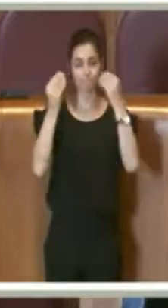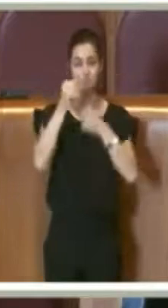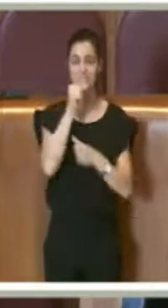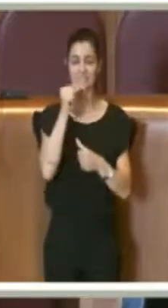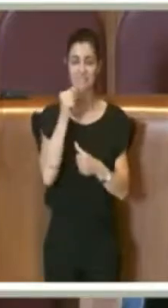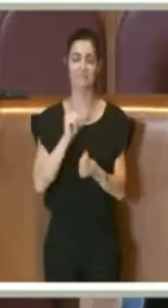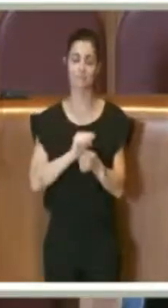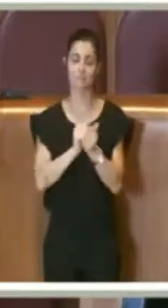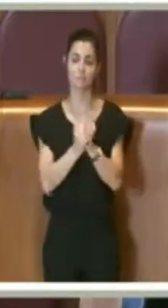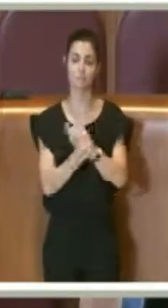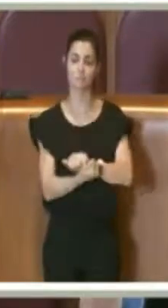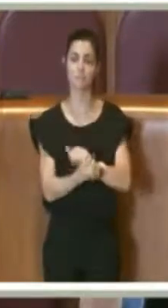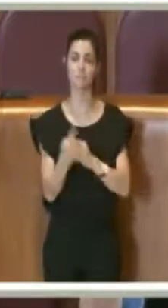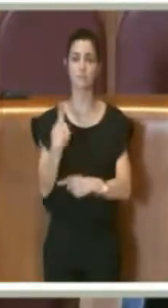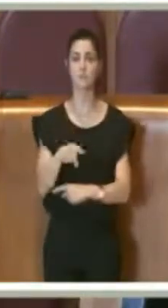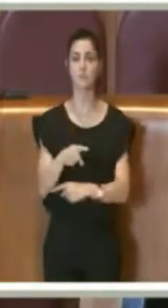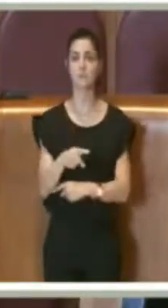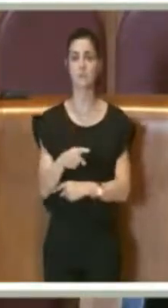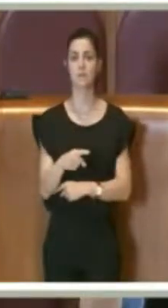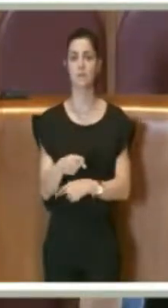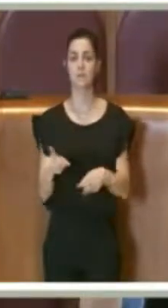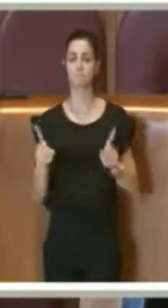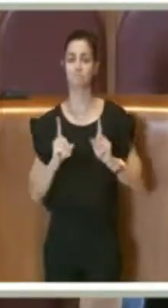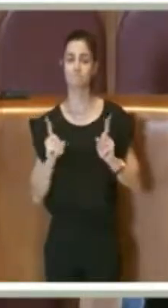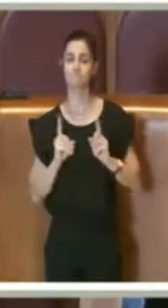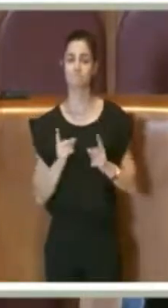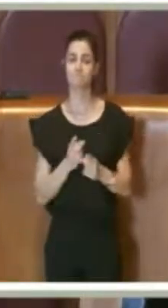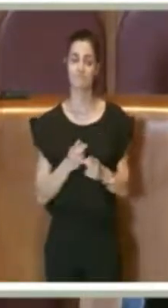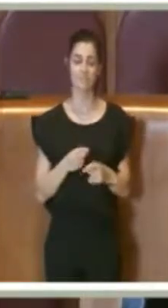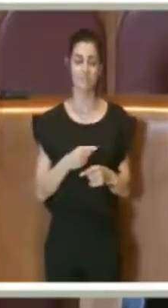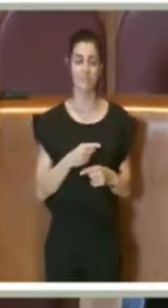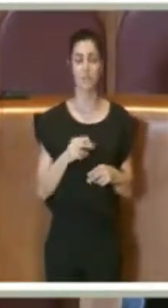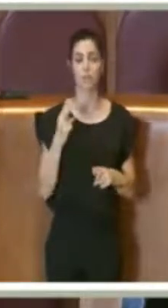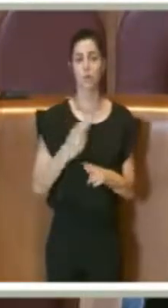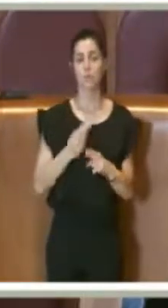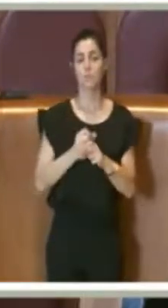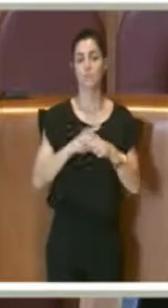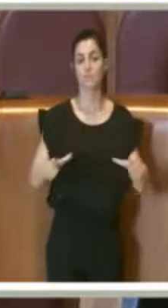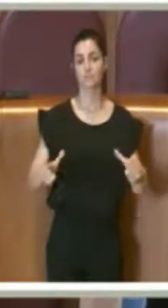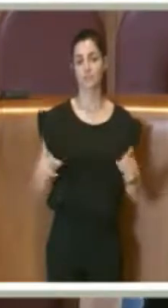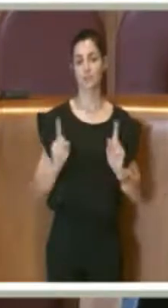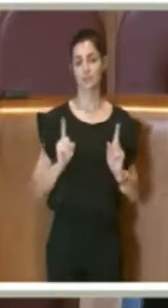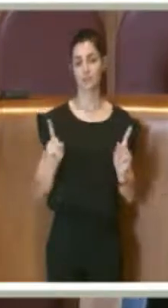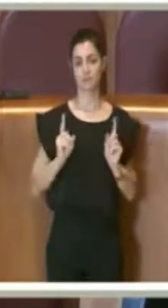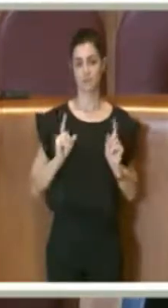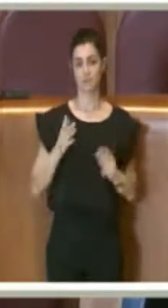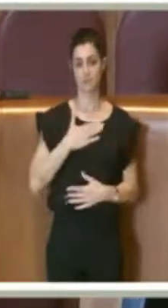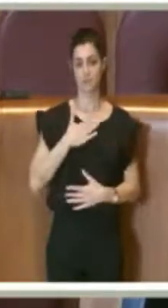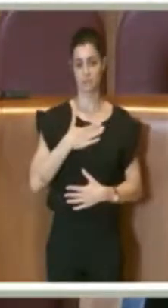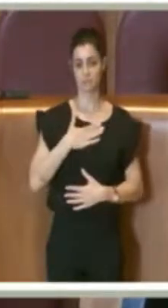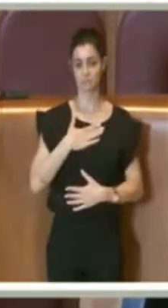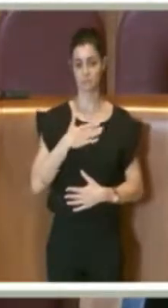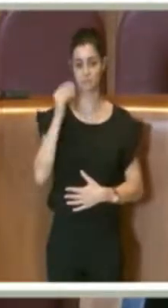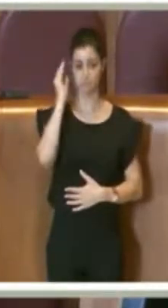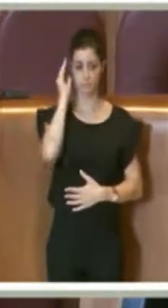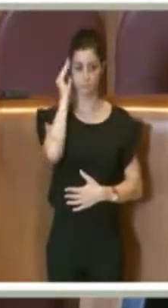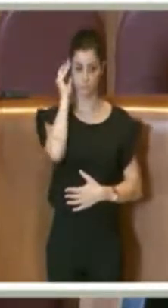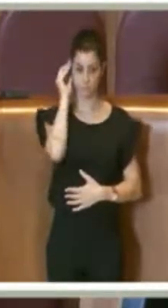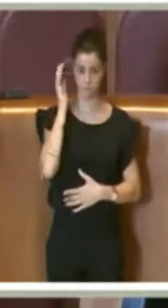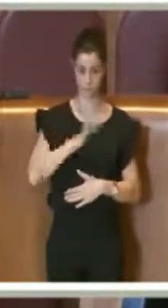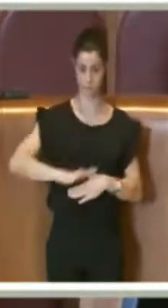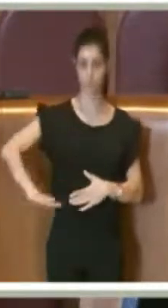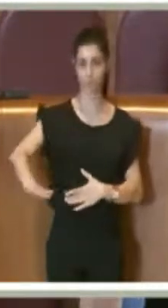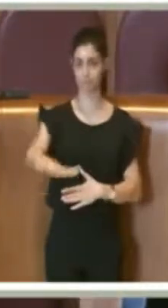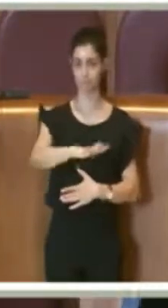modifiche per tutelare maggiormente il patrimonio stradale della città. Non ultimo, vi